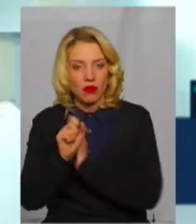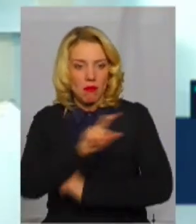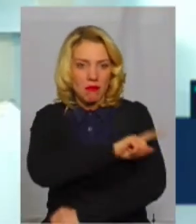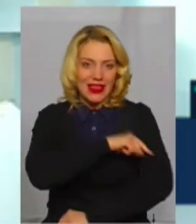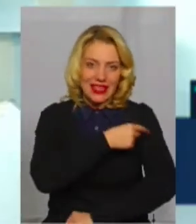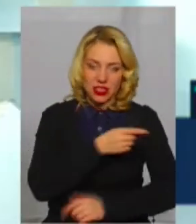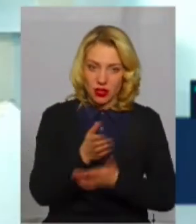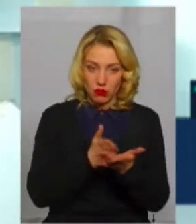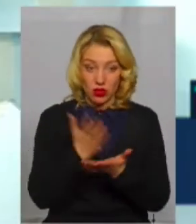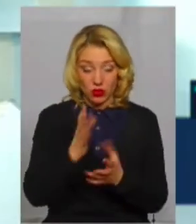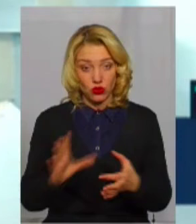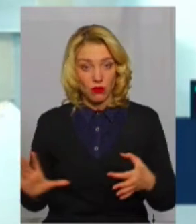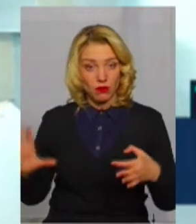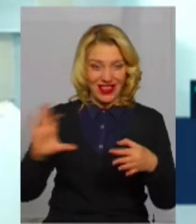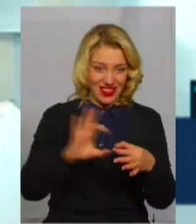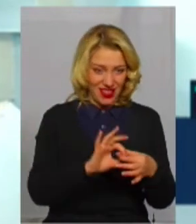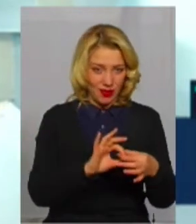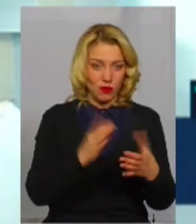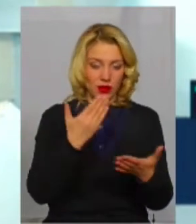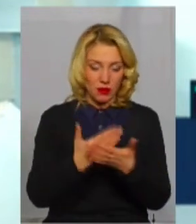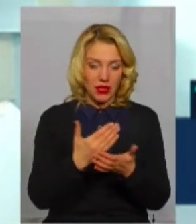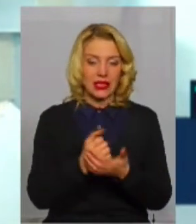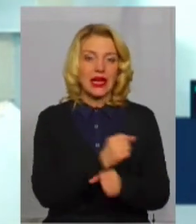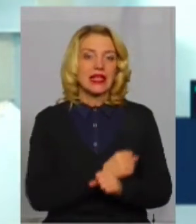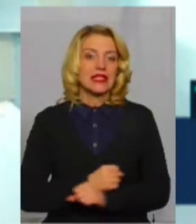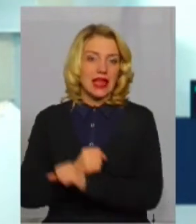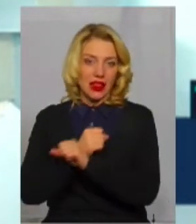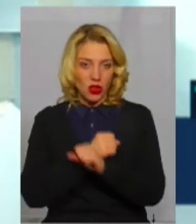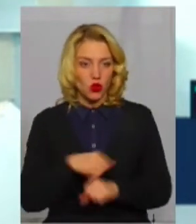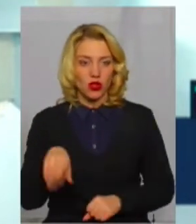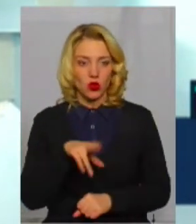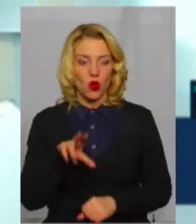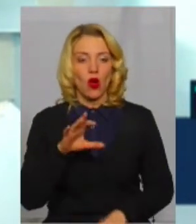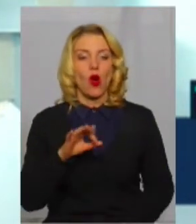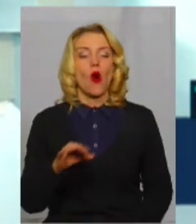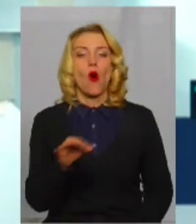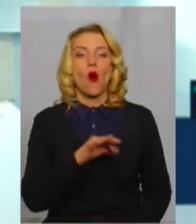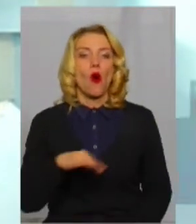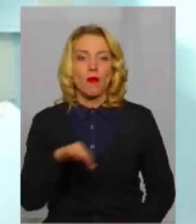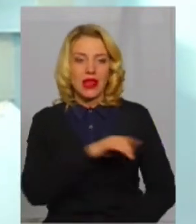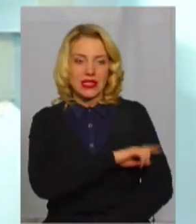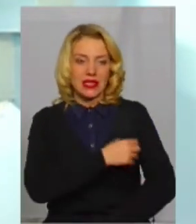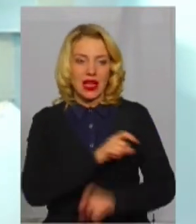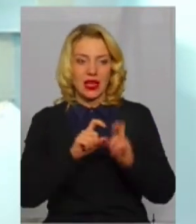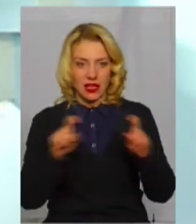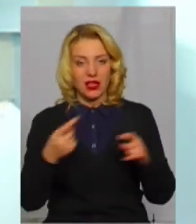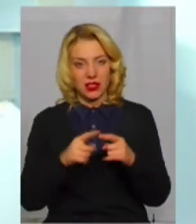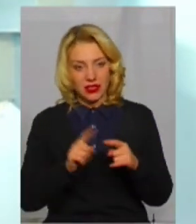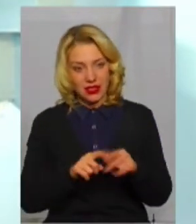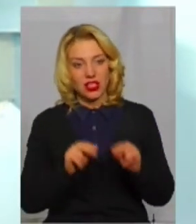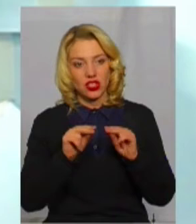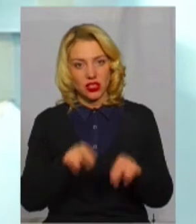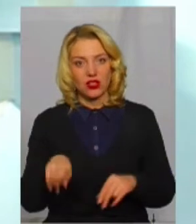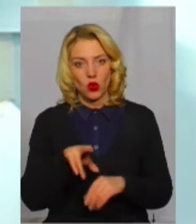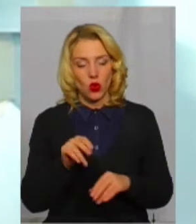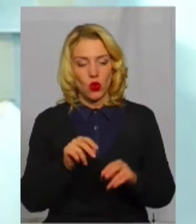приєднуємо санаторій, допустимо, до обласної лікарні, чи чесно це до лікаря обласної